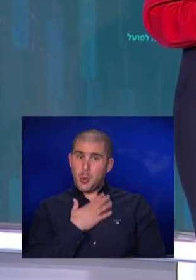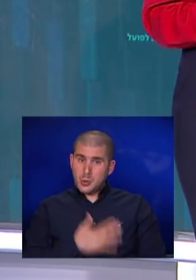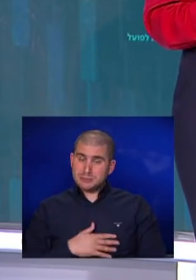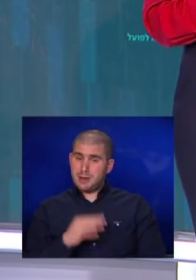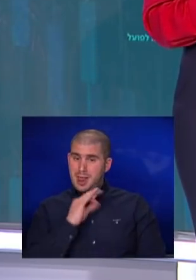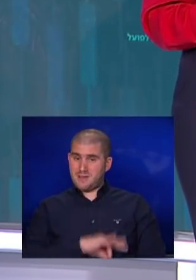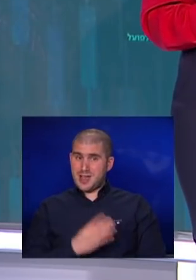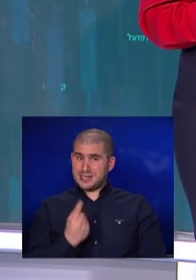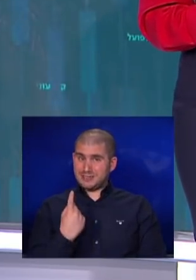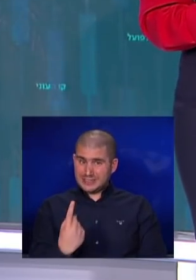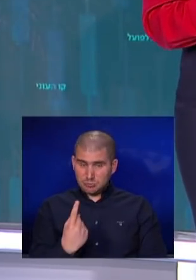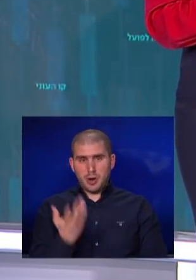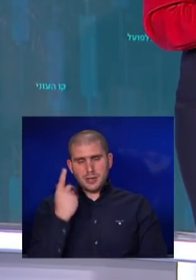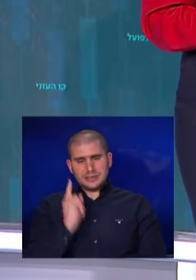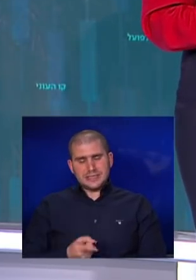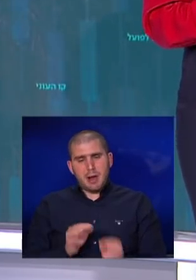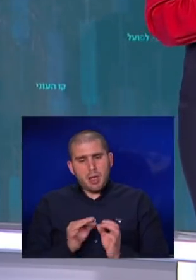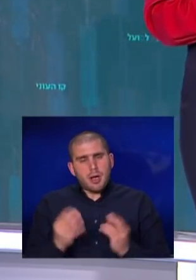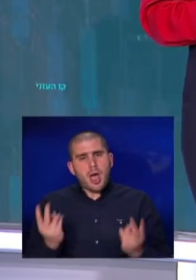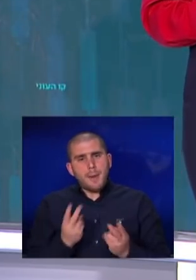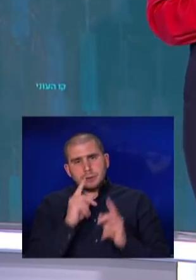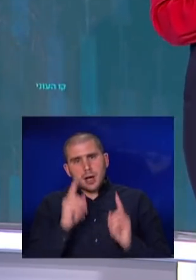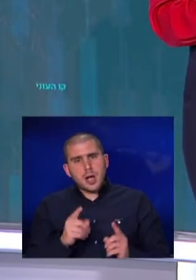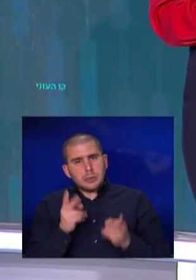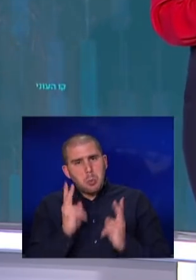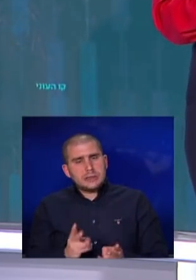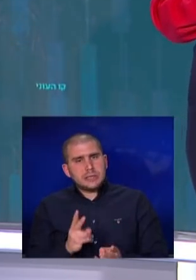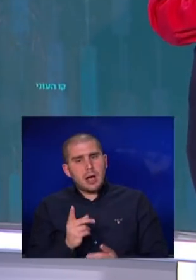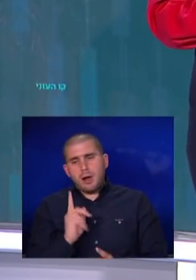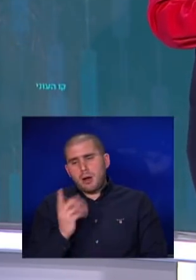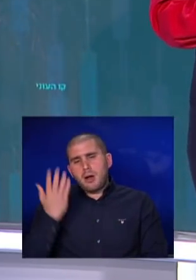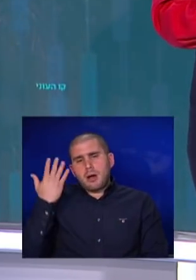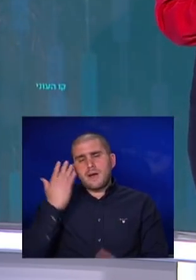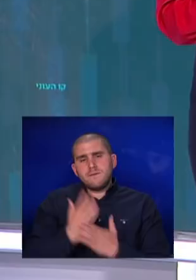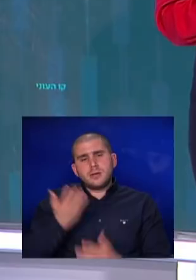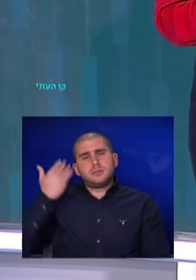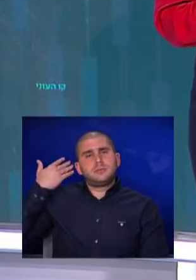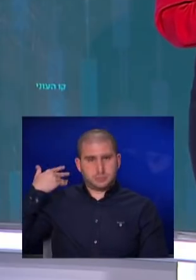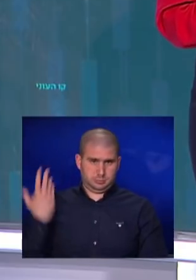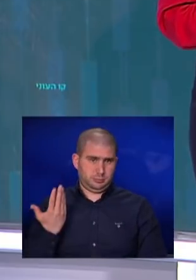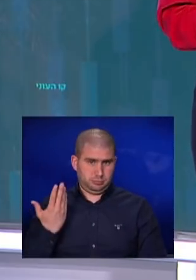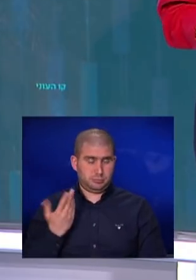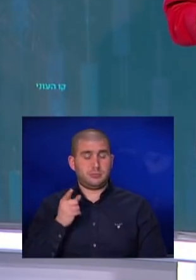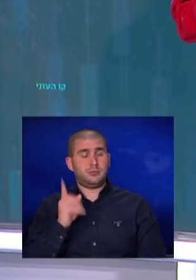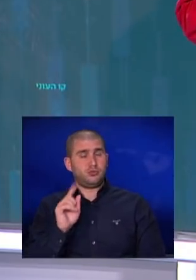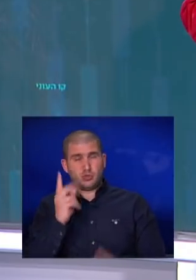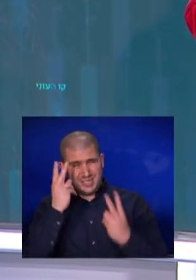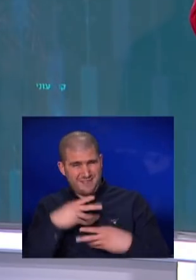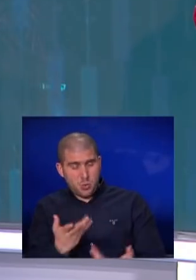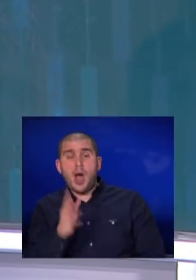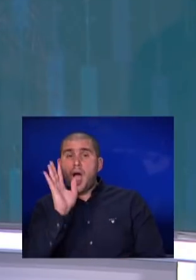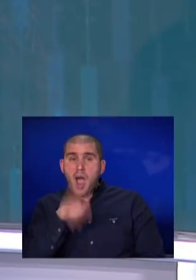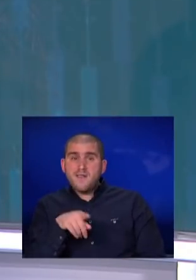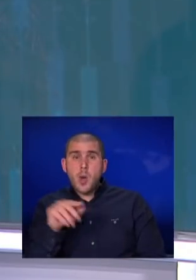להרוויח את הכסף, היינו צריכים להתחיל לחפש את הגז הפוטנציאלי הזה לא אתמול, אלא שלשום. למען, עשר ספק. גם אם